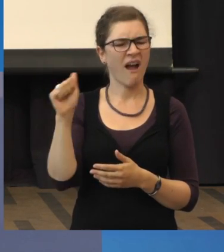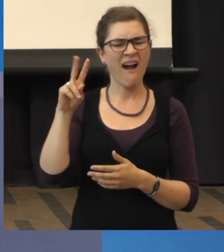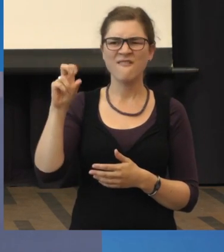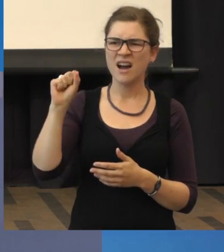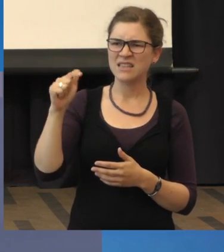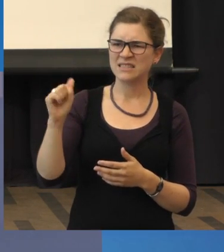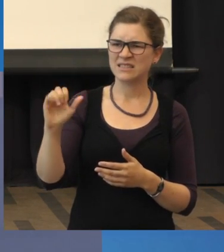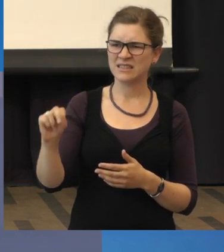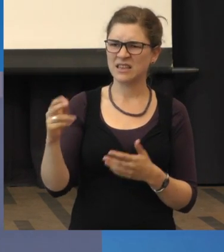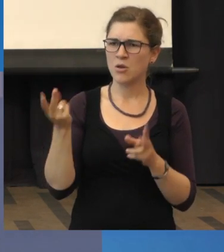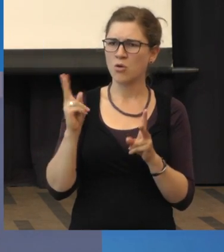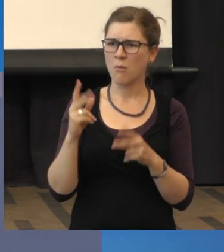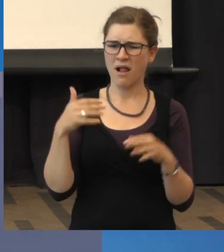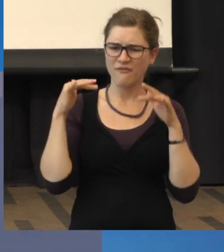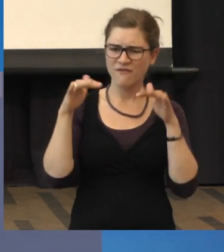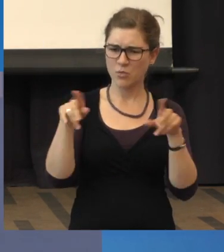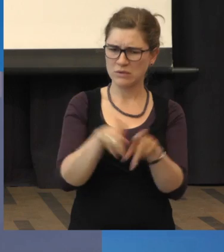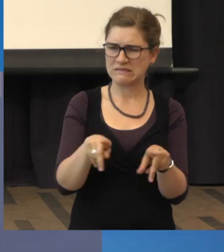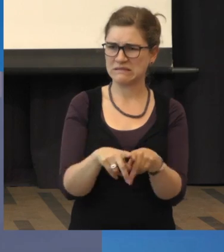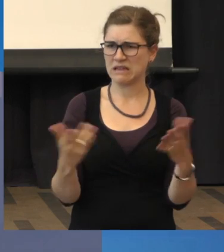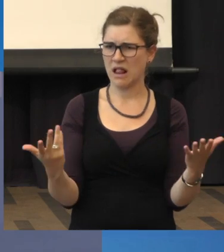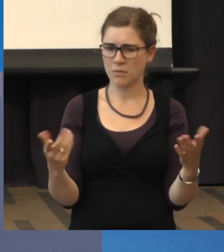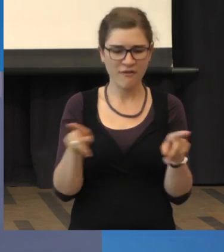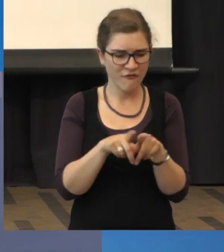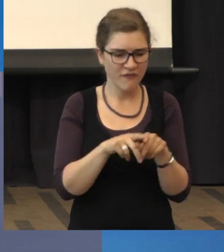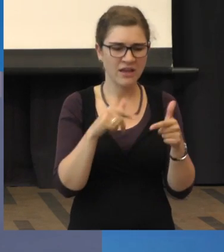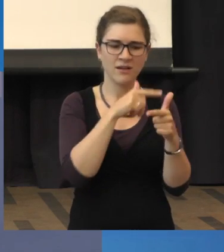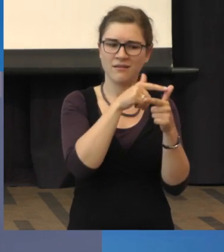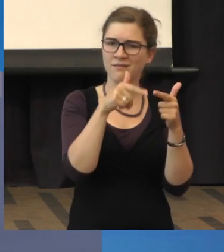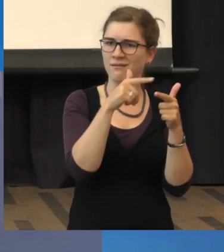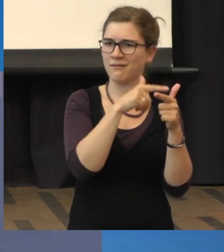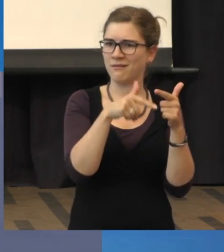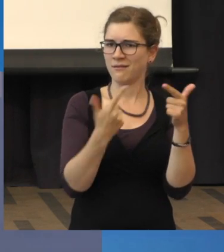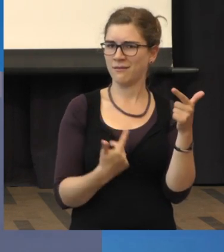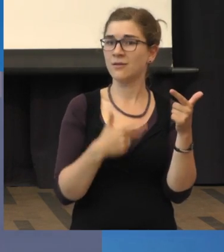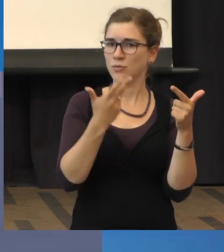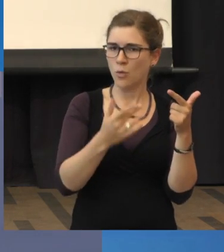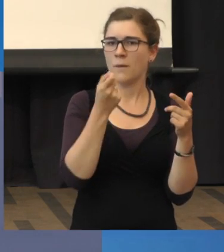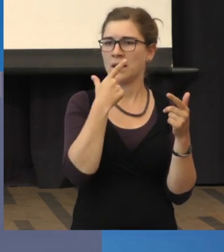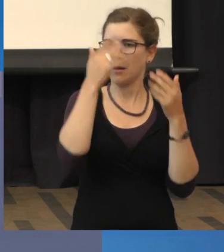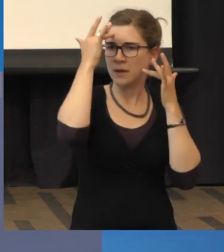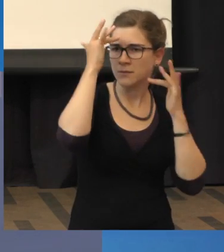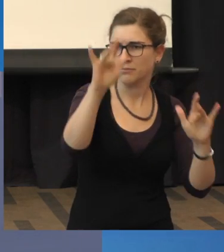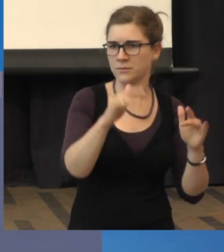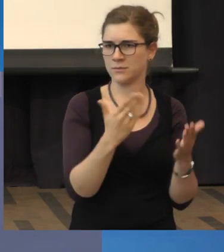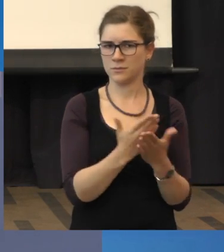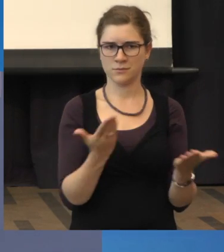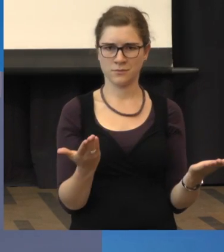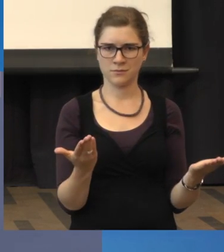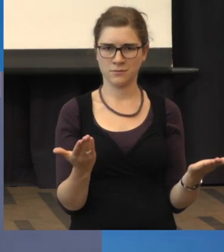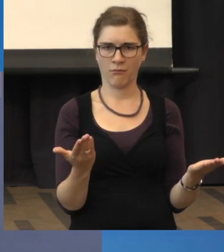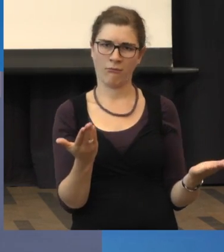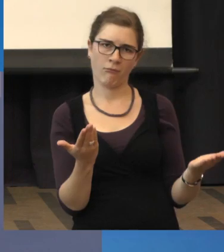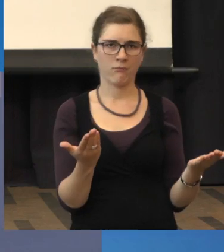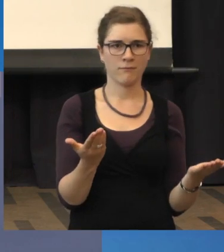müsste doch eigentlich genauso wirken, wie die zugelassenen Medikamente bei Lea und